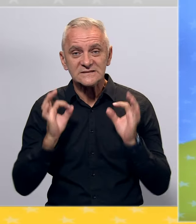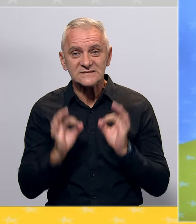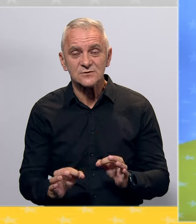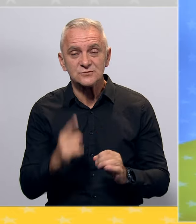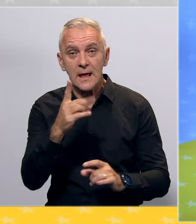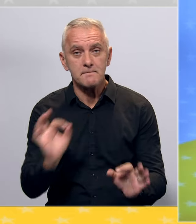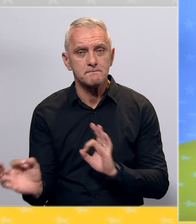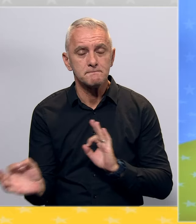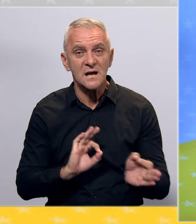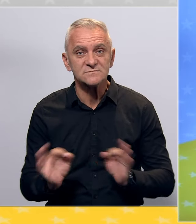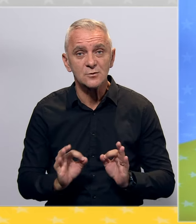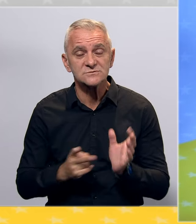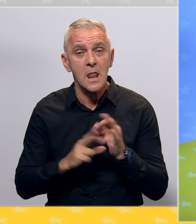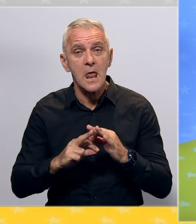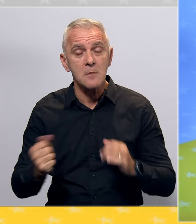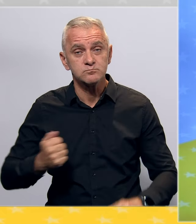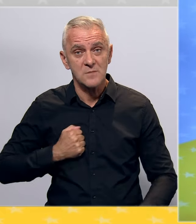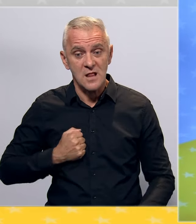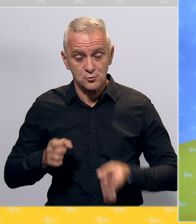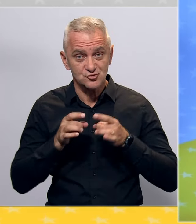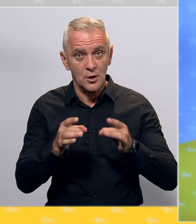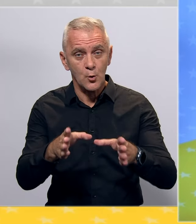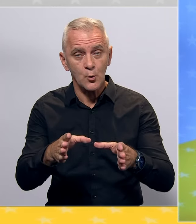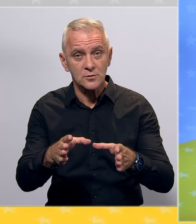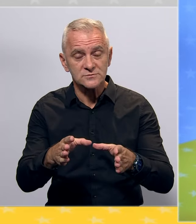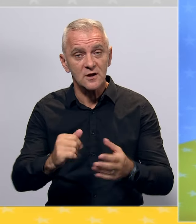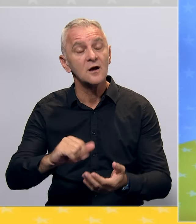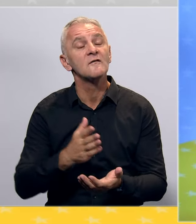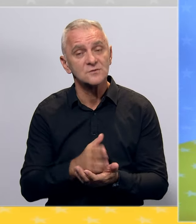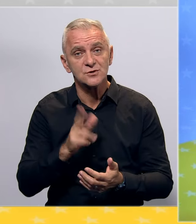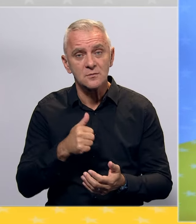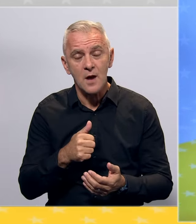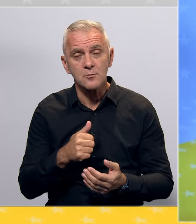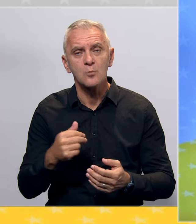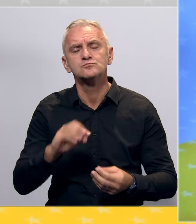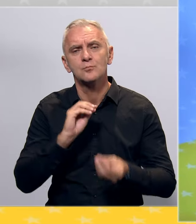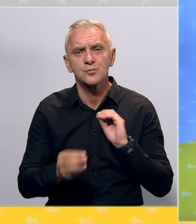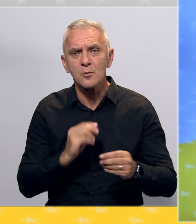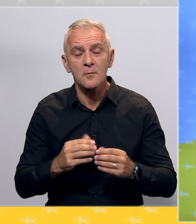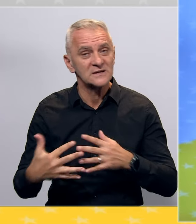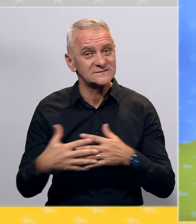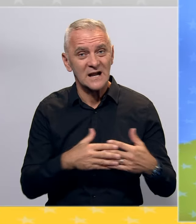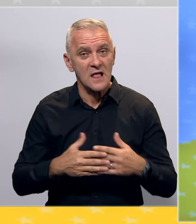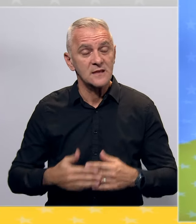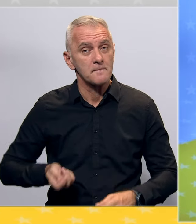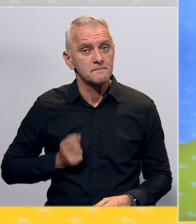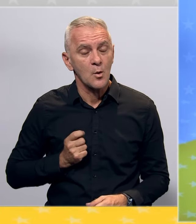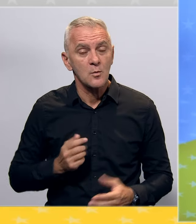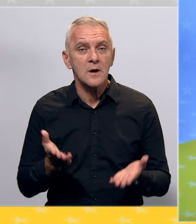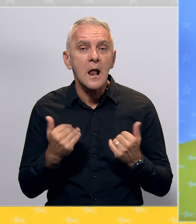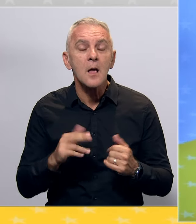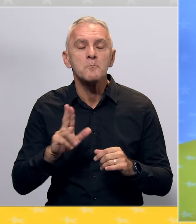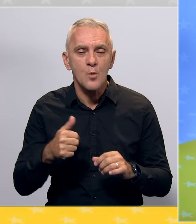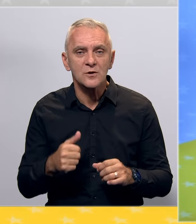bezbjednost na Banja Lučke ulice, naravno već što imamo program saradnje sa Ministarstvom unutrašnjih poslova, ali mora se